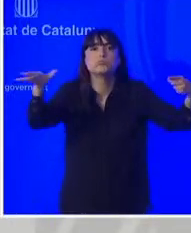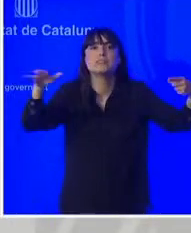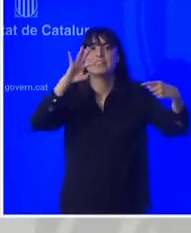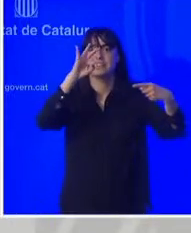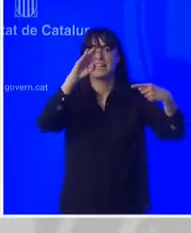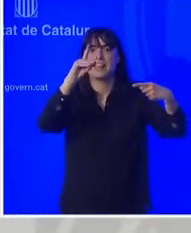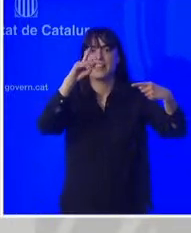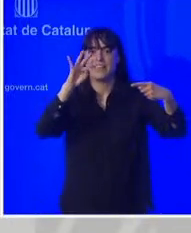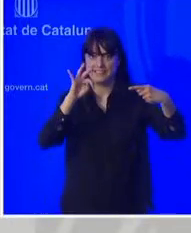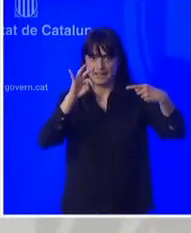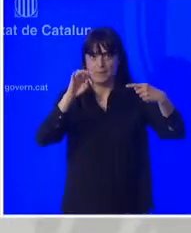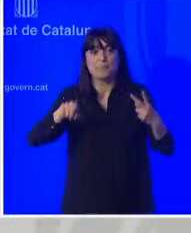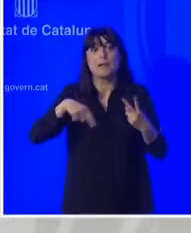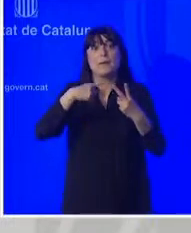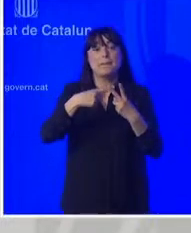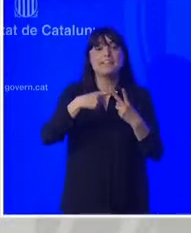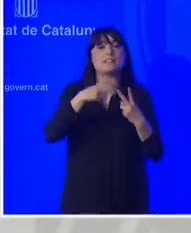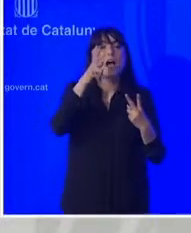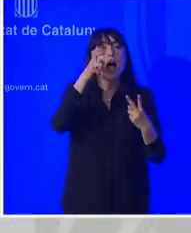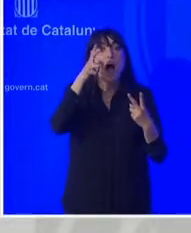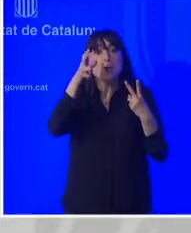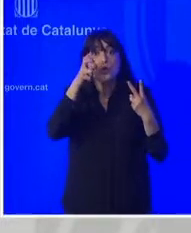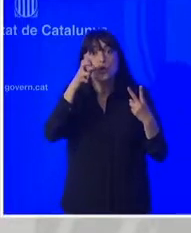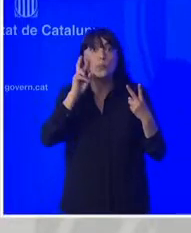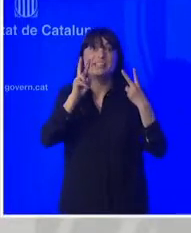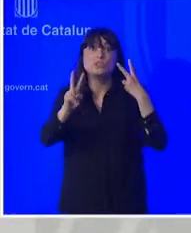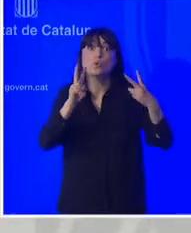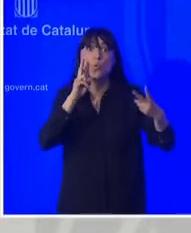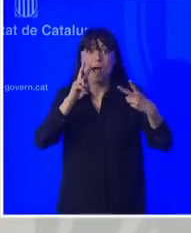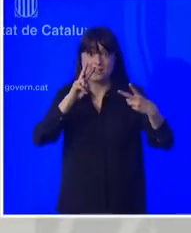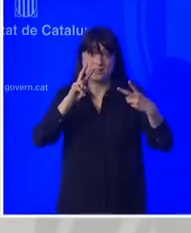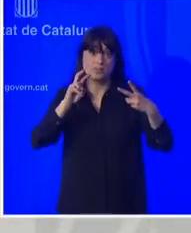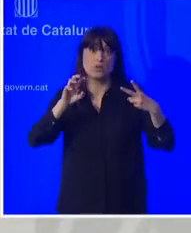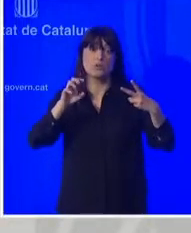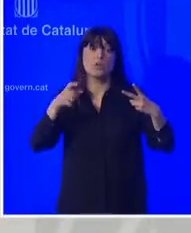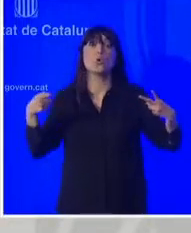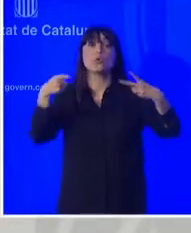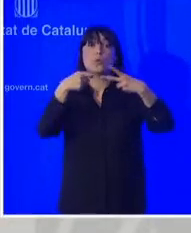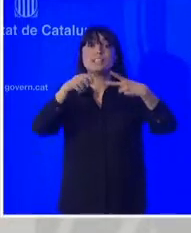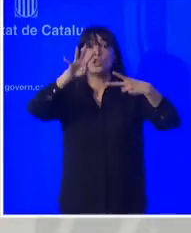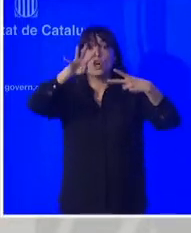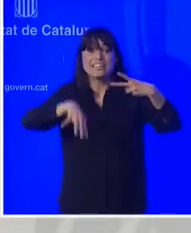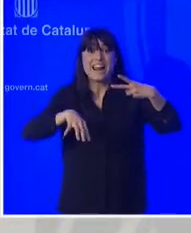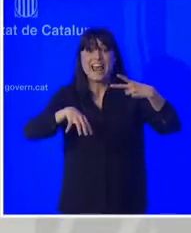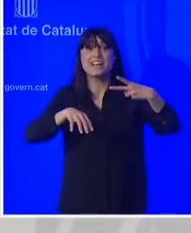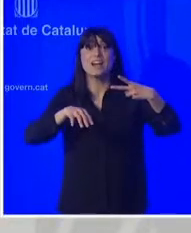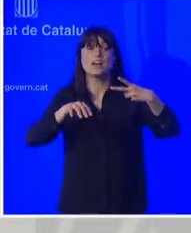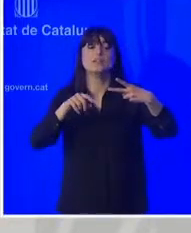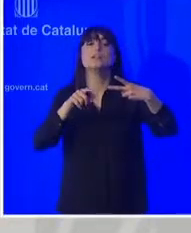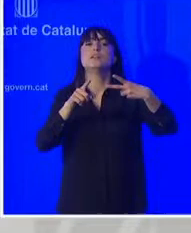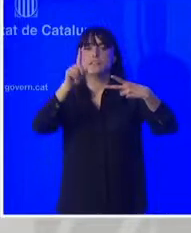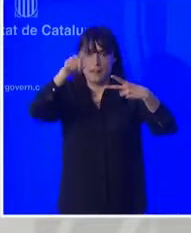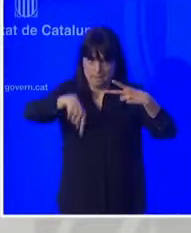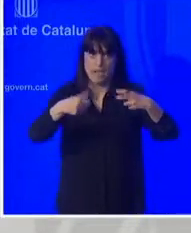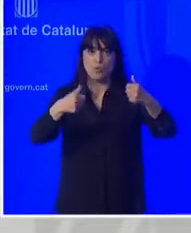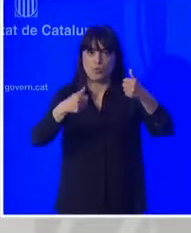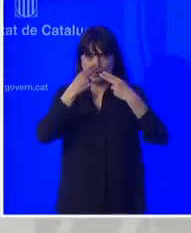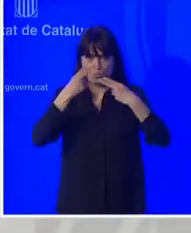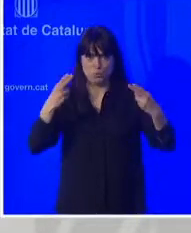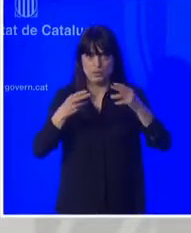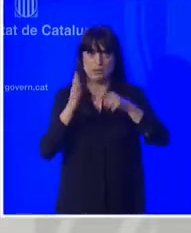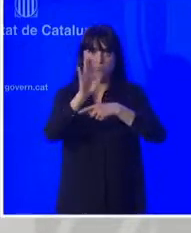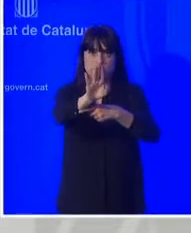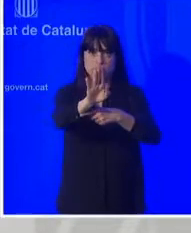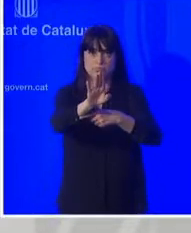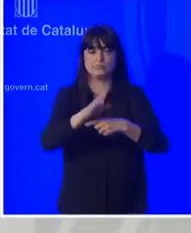del Multiplex de la Corporació Catalana de Mitjans Audiovisuals i altres serveis de connectivitat i contribució de senyals audiovisuals